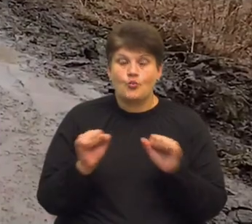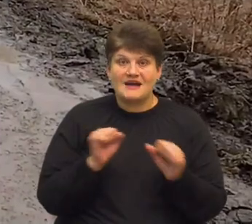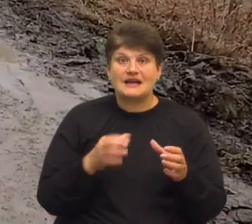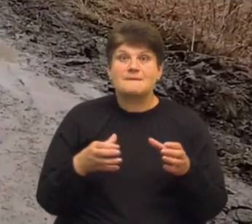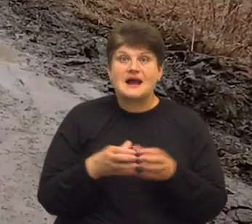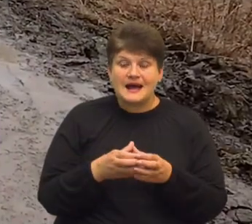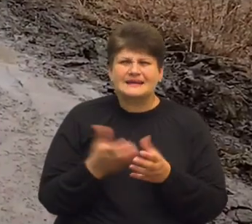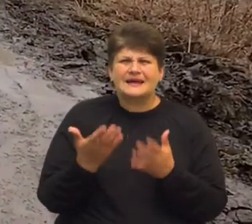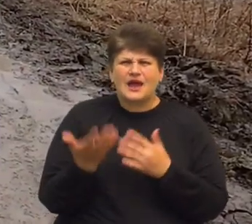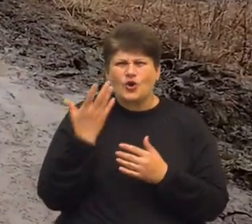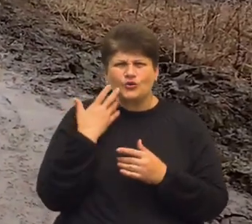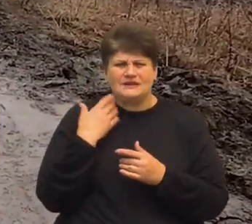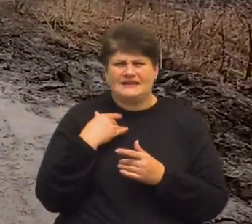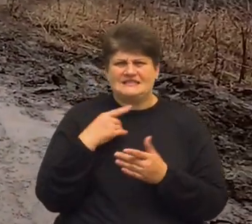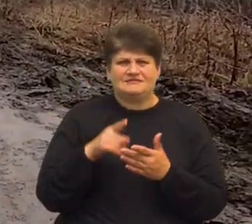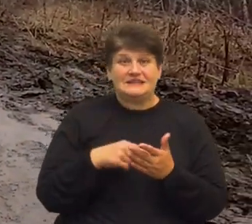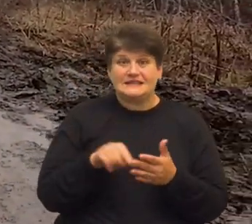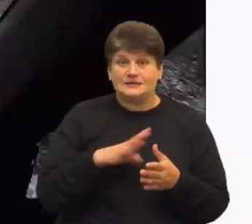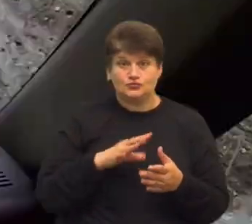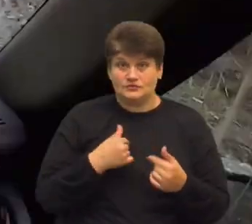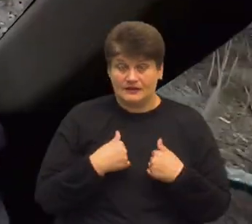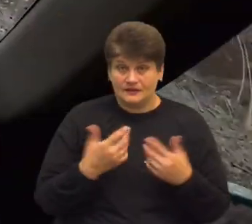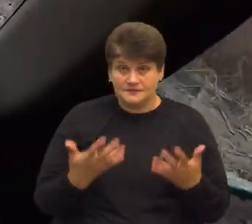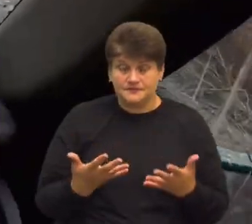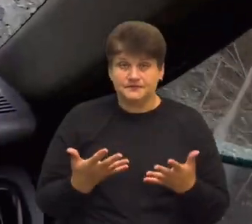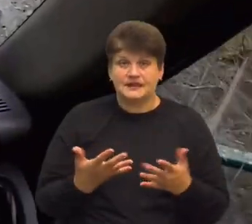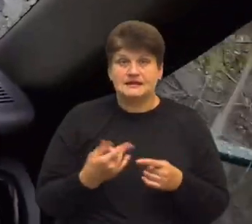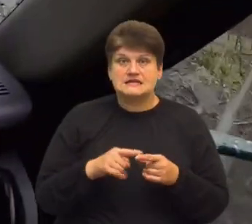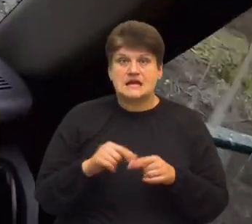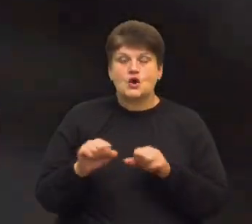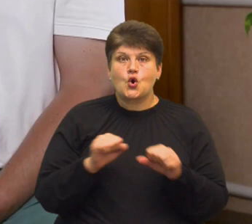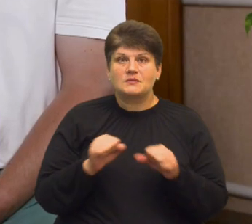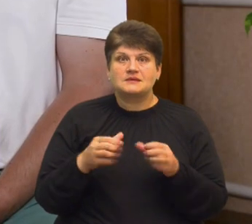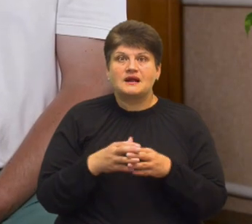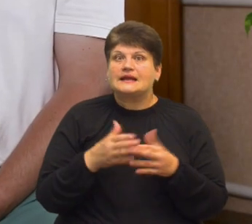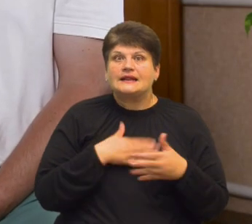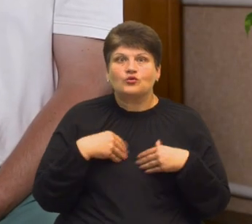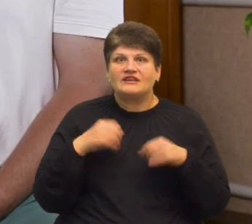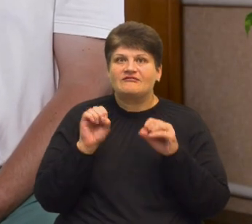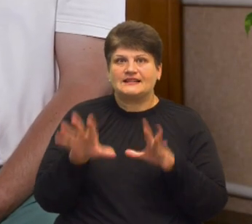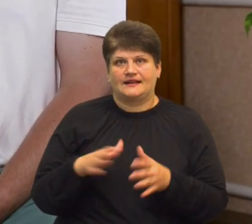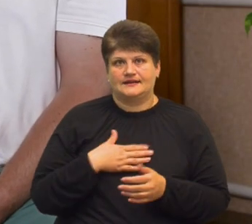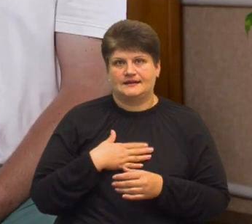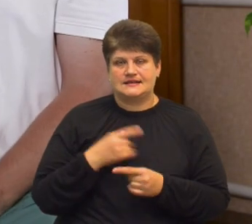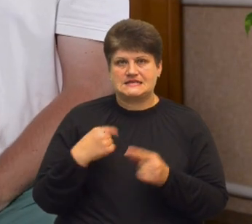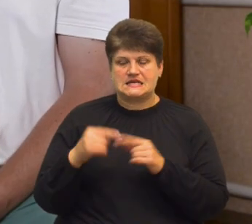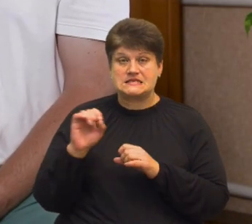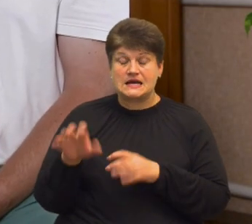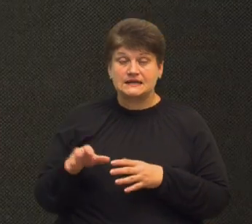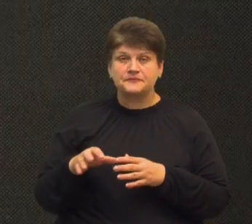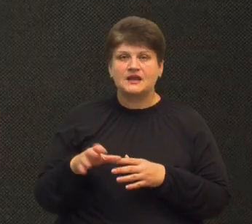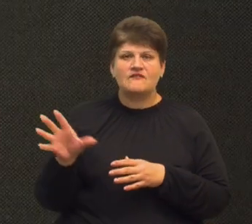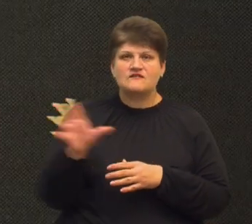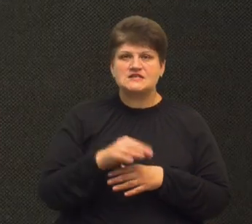нас так особливо вірило, то на кінці цей командир бригади не хотів нас віддавати назад. За час перебування на сході всі бійці